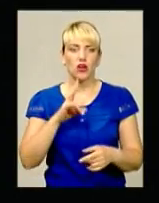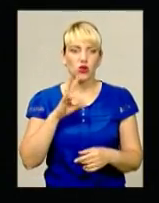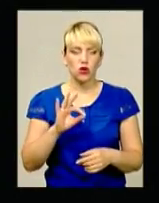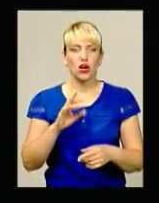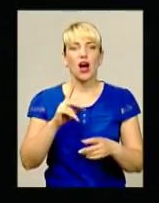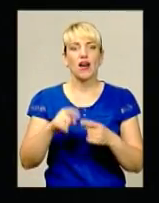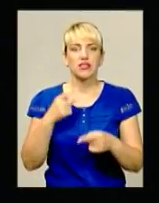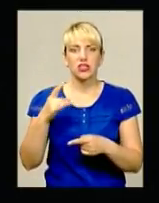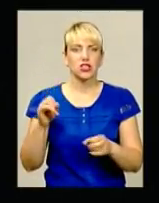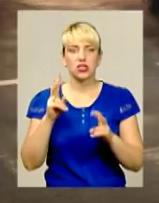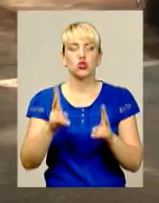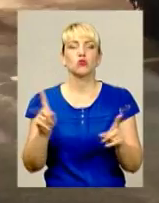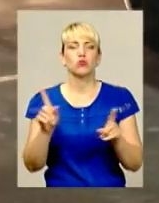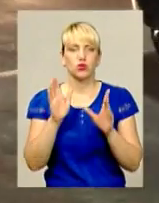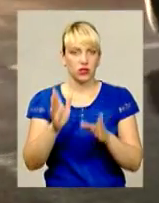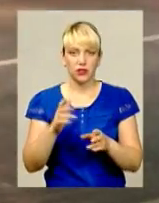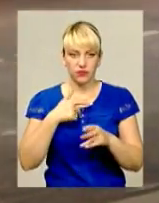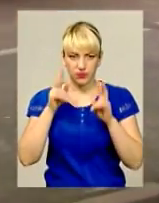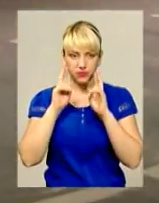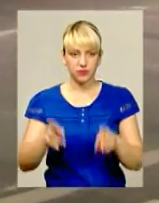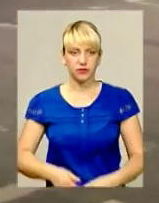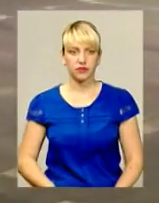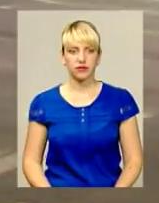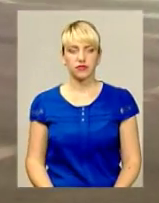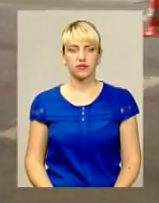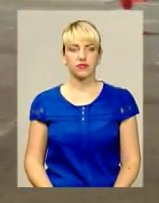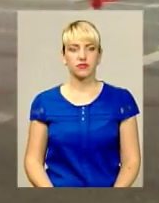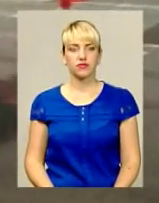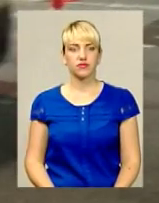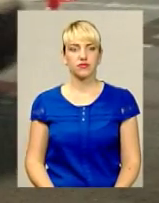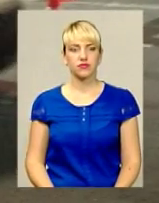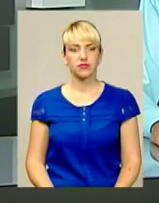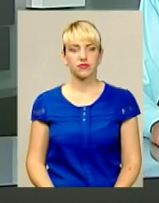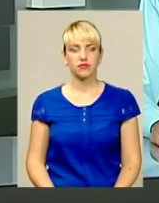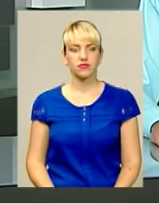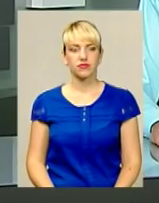за участі нетверезого водія. Анна Михайловська, Андрій Лазаруб для інформаційного випуску.